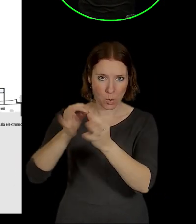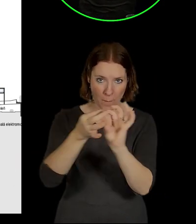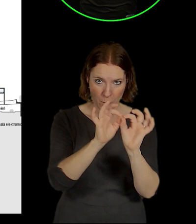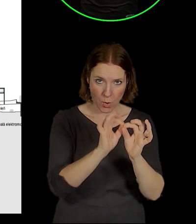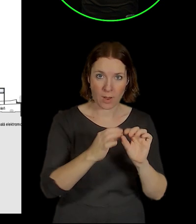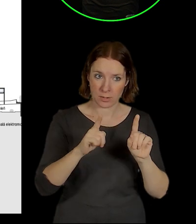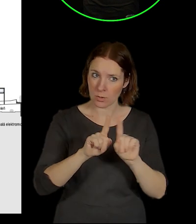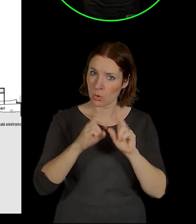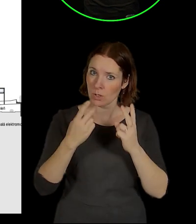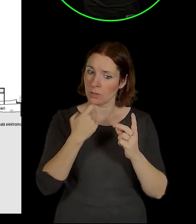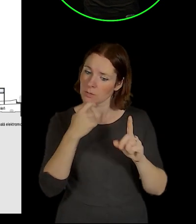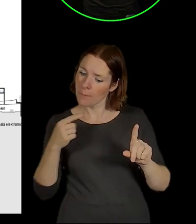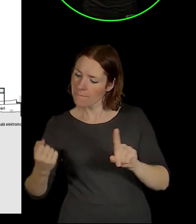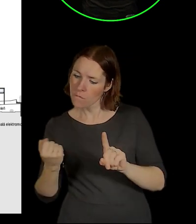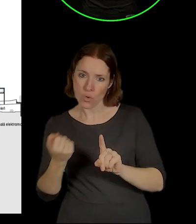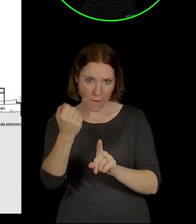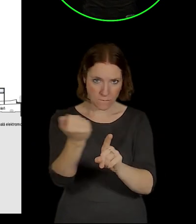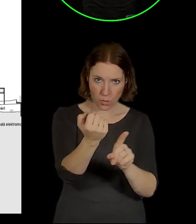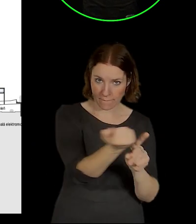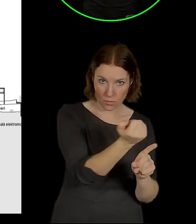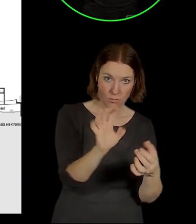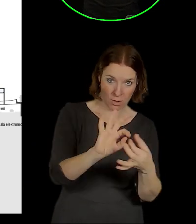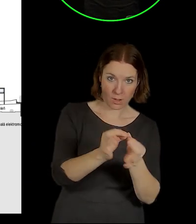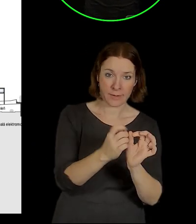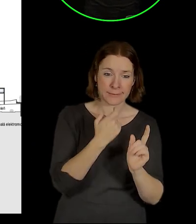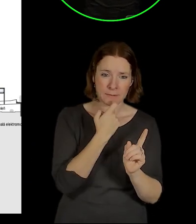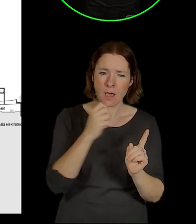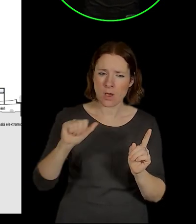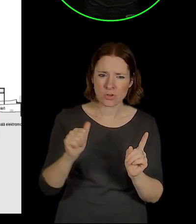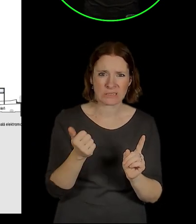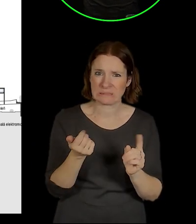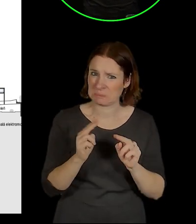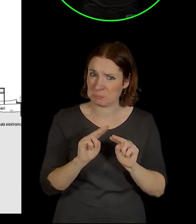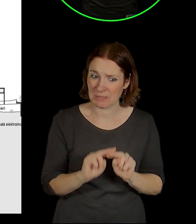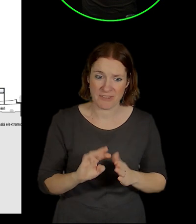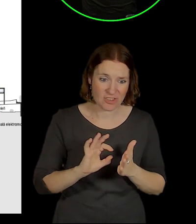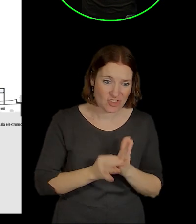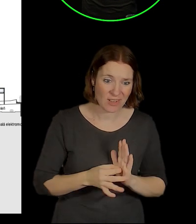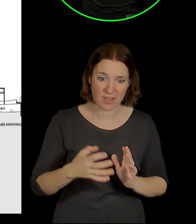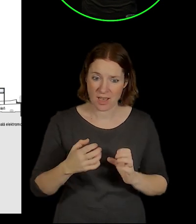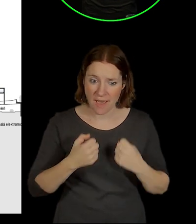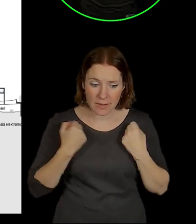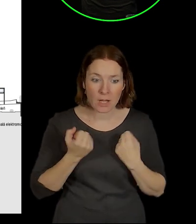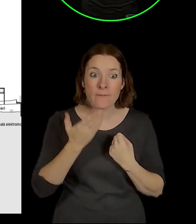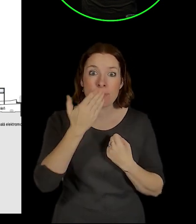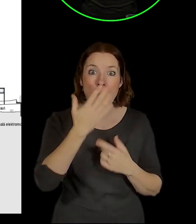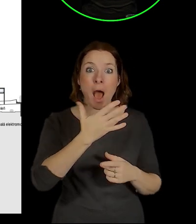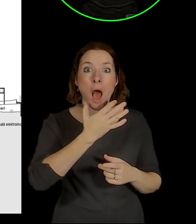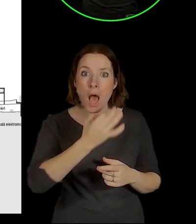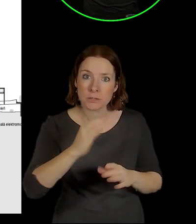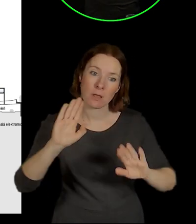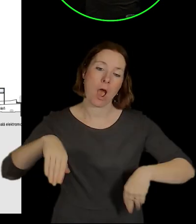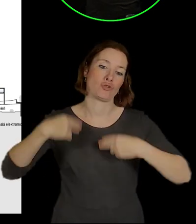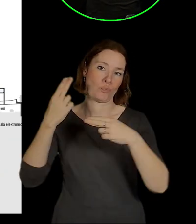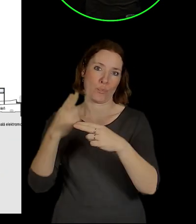fungovaly, aby vůbec to šlo dohromady. A vůbec jsme neměli energii a čas se zabývat tím, jak to bude vypadat. To byla vlastně druhodná